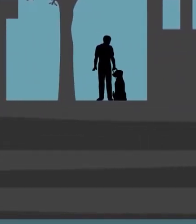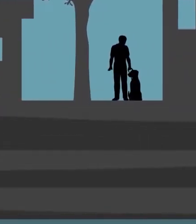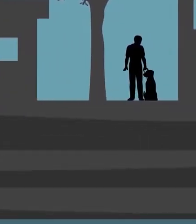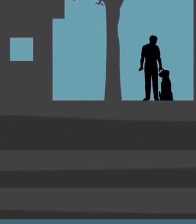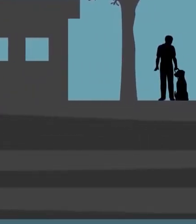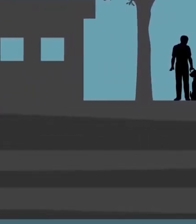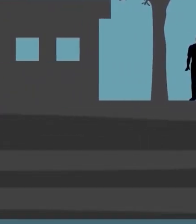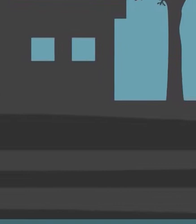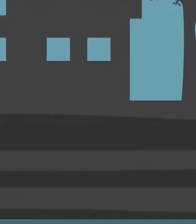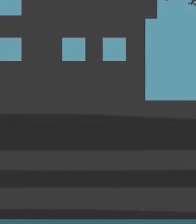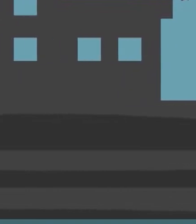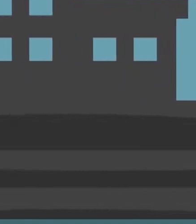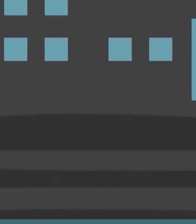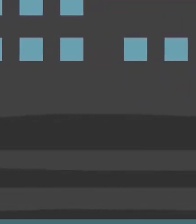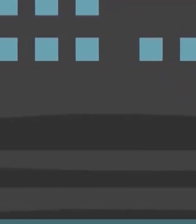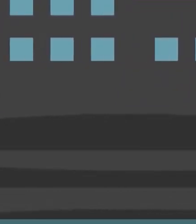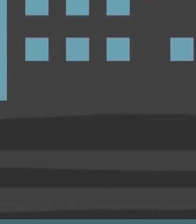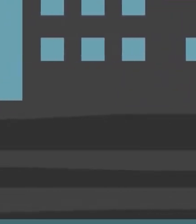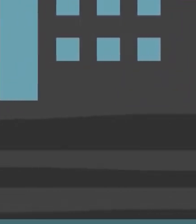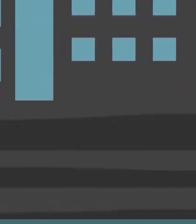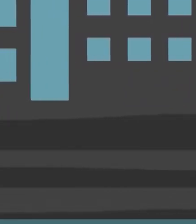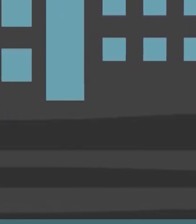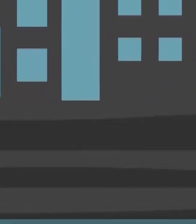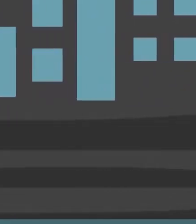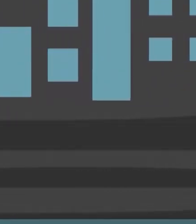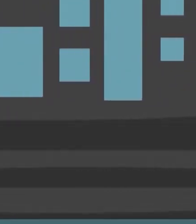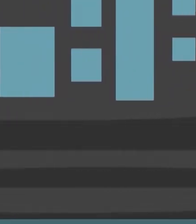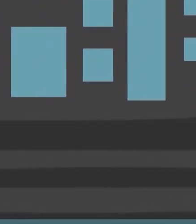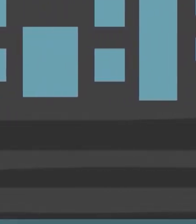want, I can be what I want to be